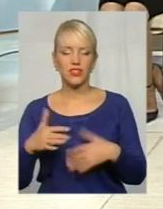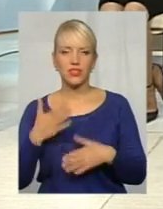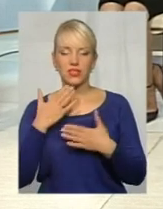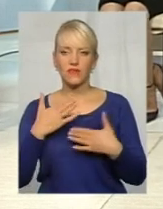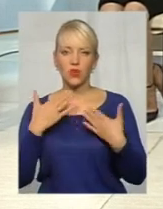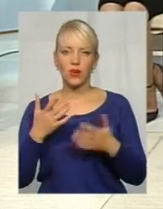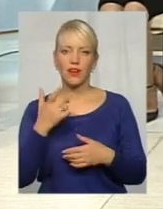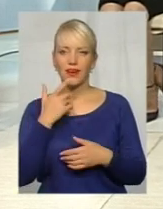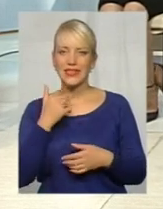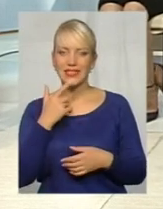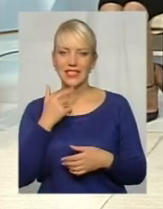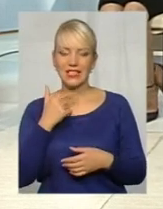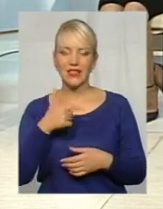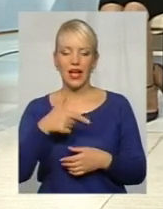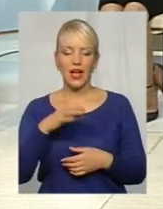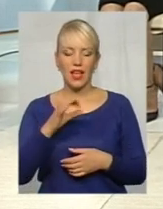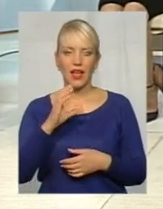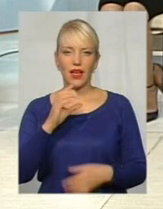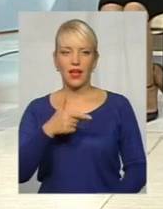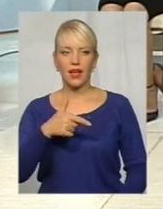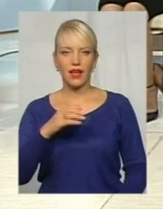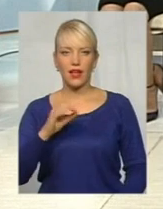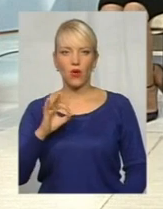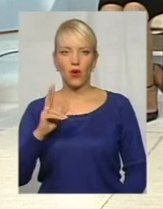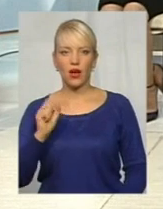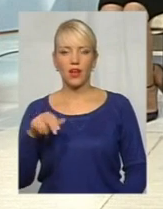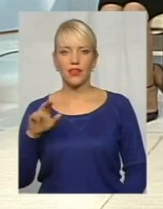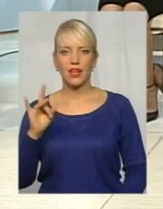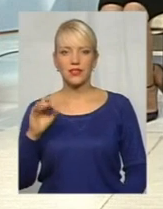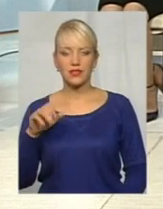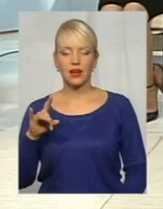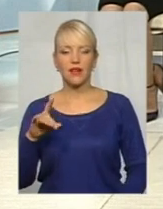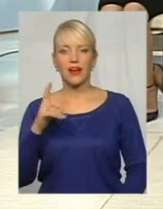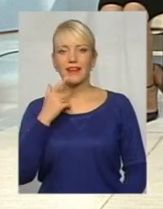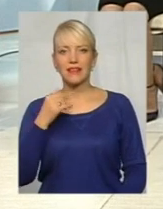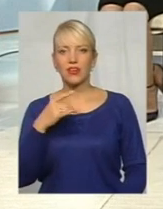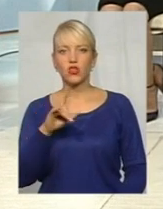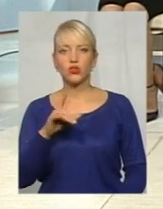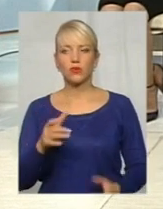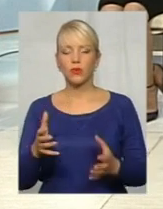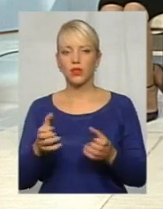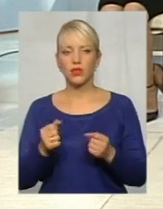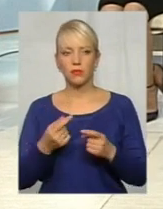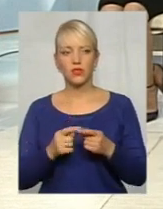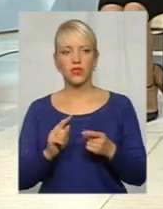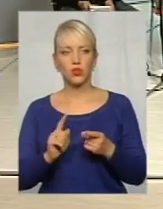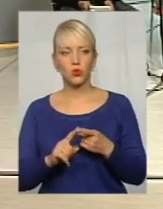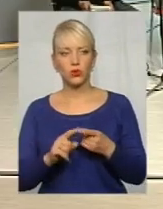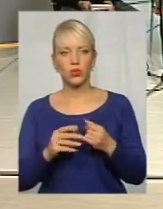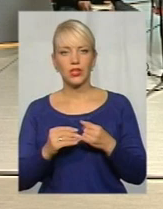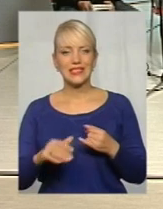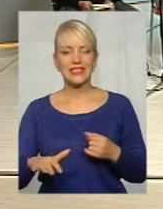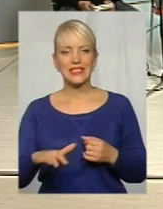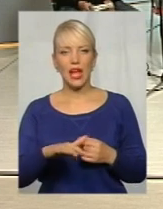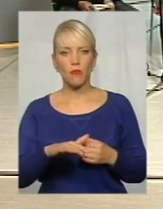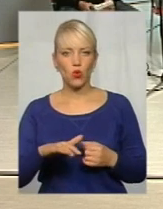Красильської, до Геокадастру в Красильському районі, аби отримати ту заповідну землю?